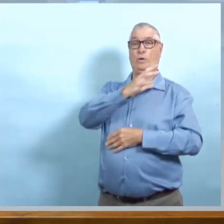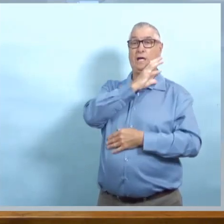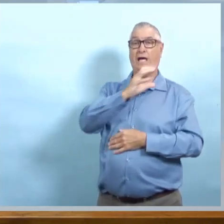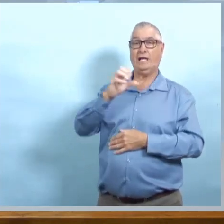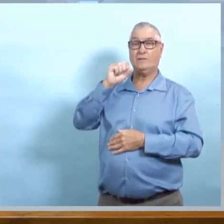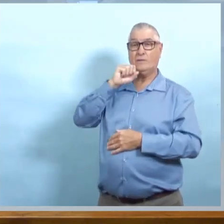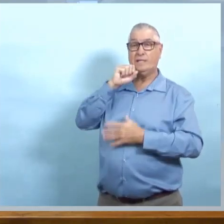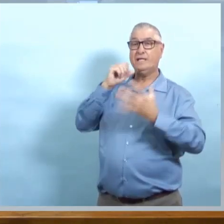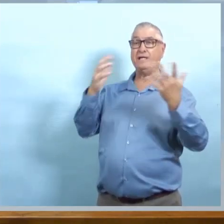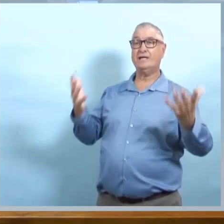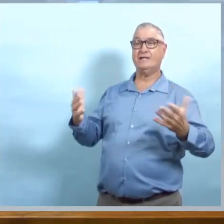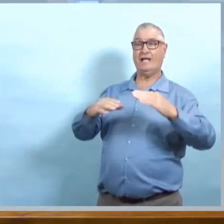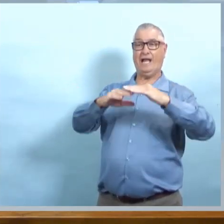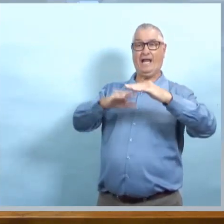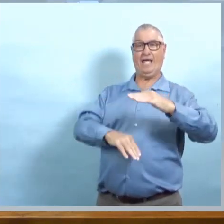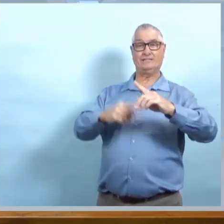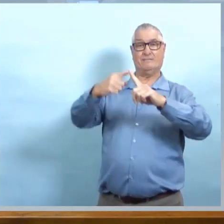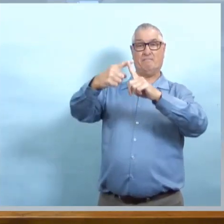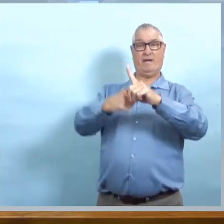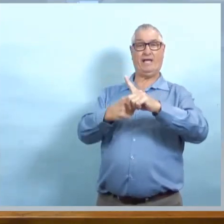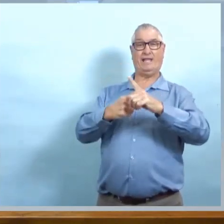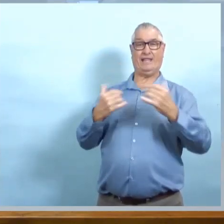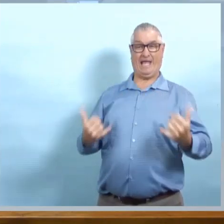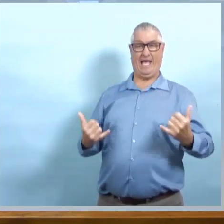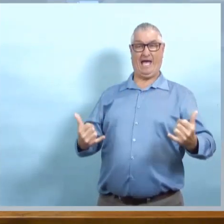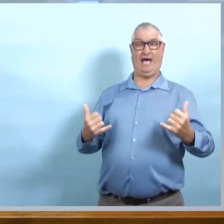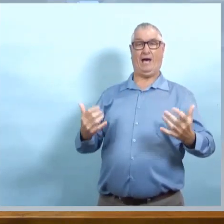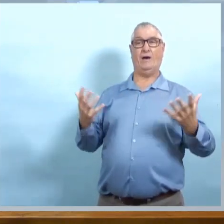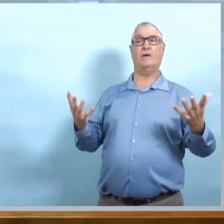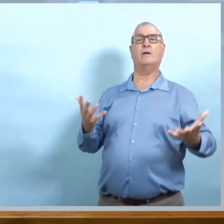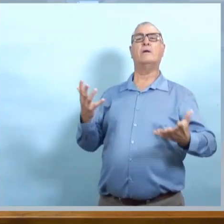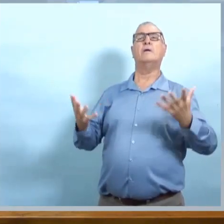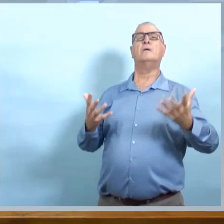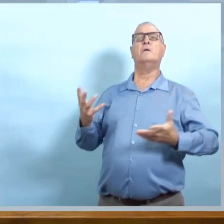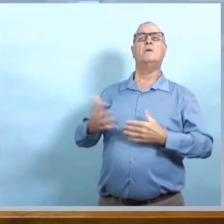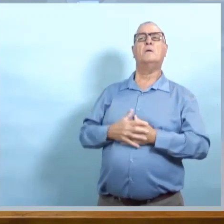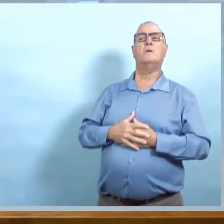faire en sorte que les directives de santé publique sont respectées en tout temps.